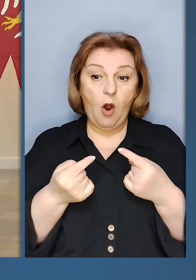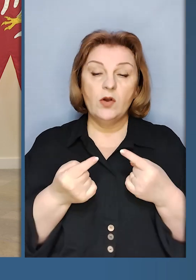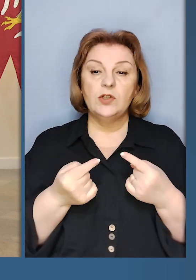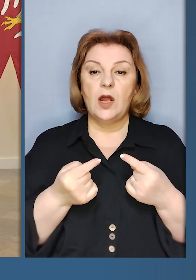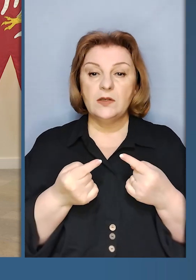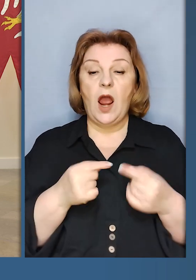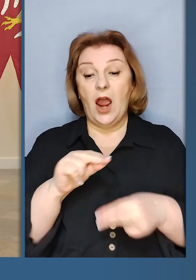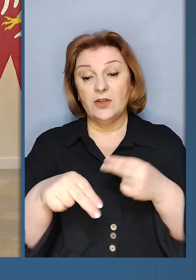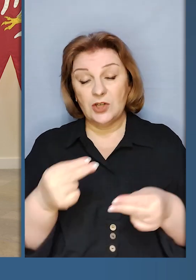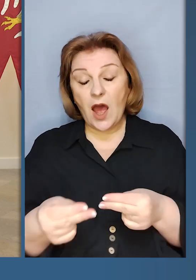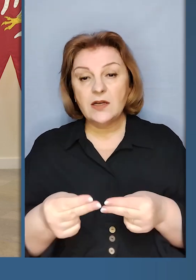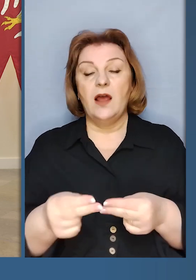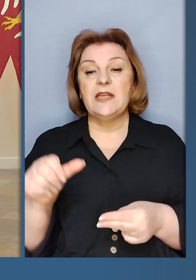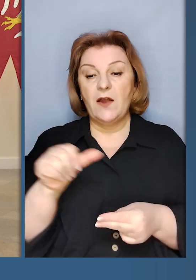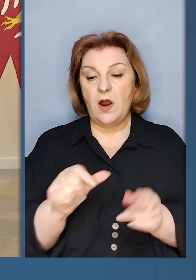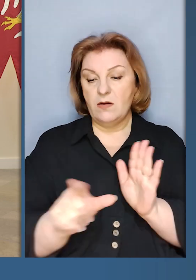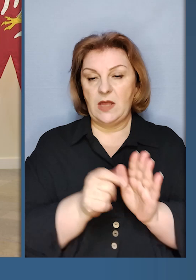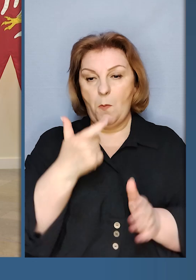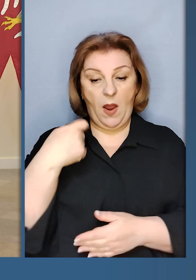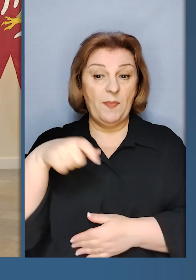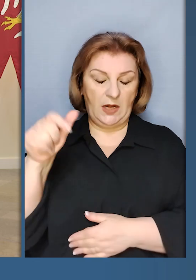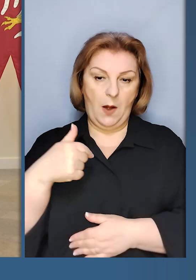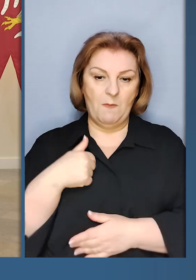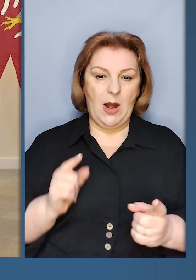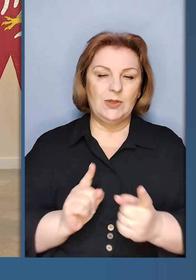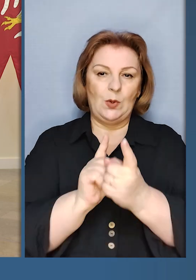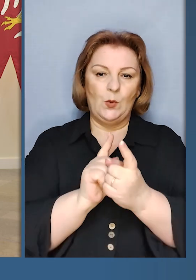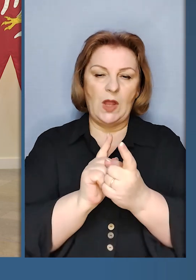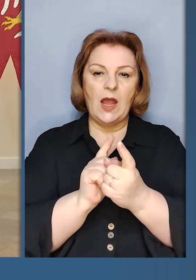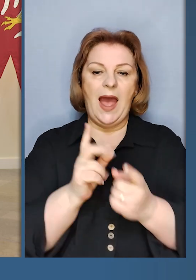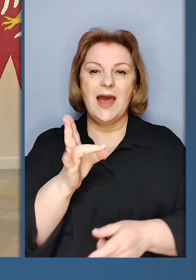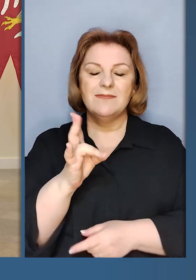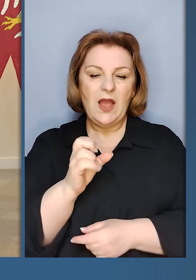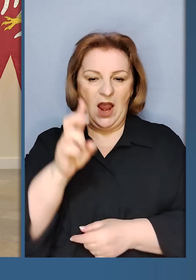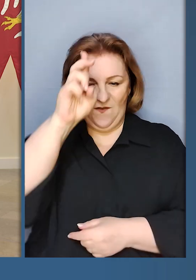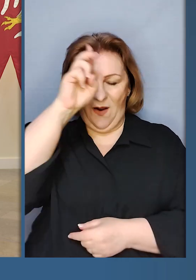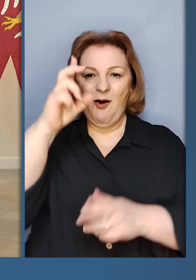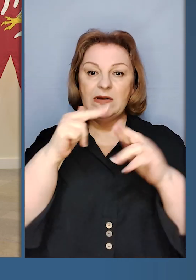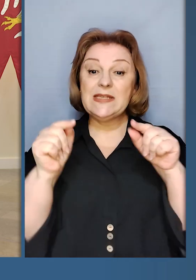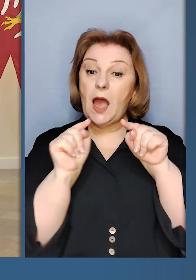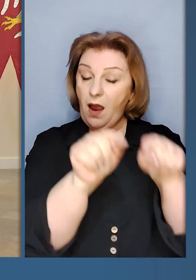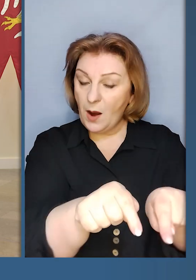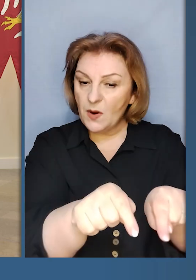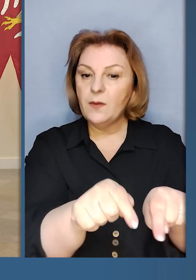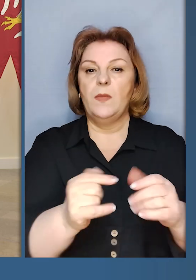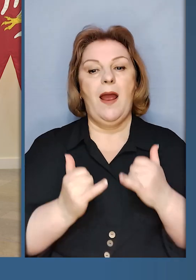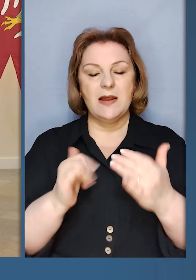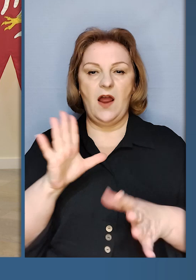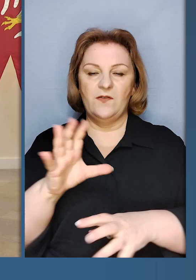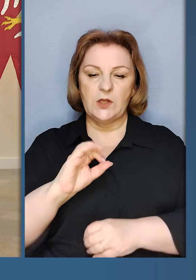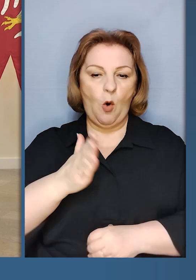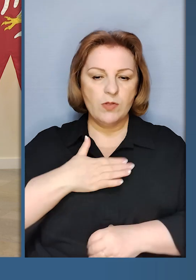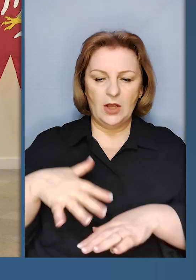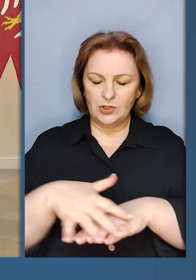хвилину з паном президентом ми зустрінемося на Королівському замку, який для всього нашого